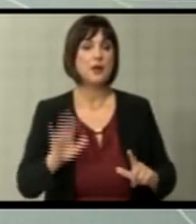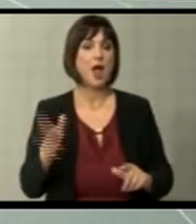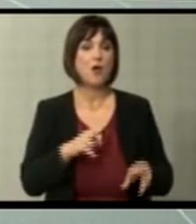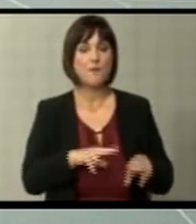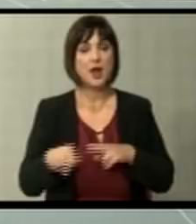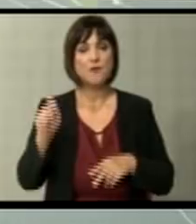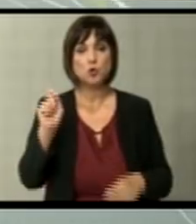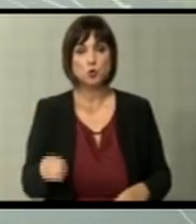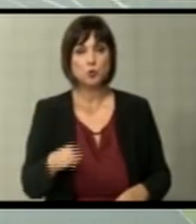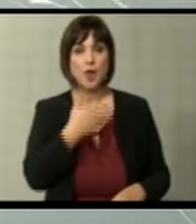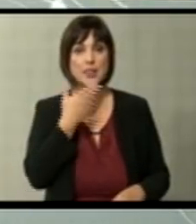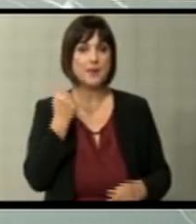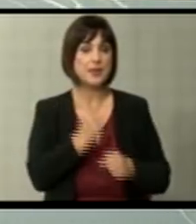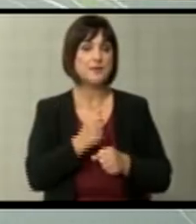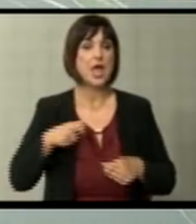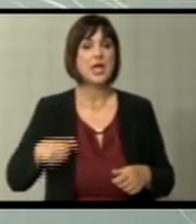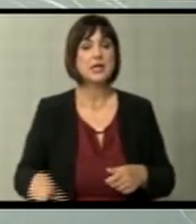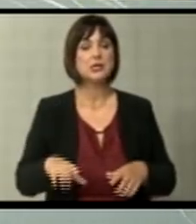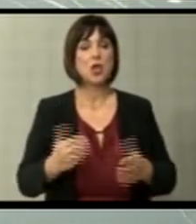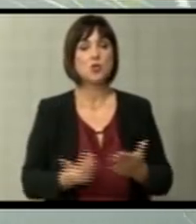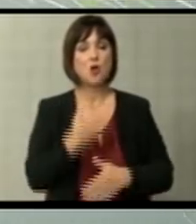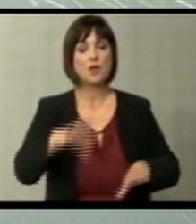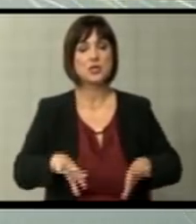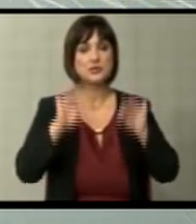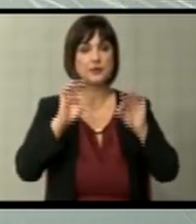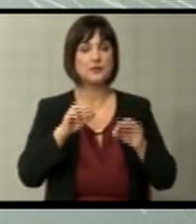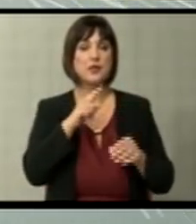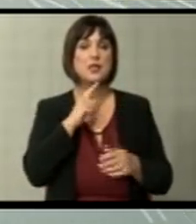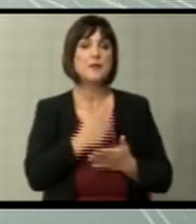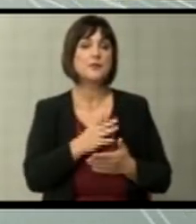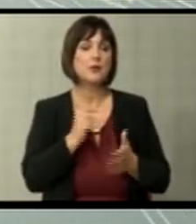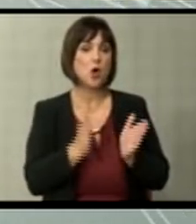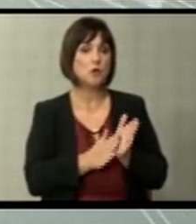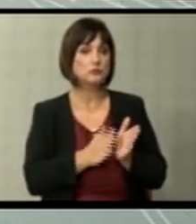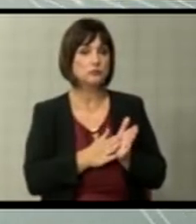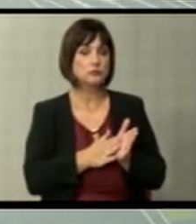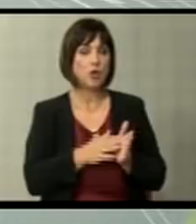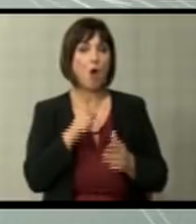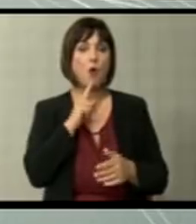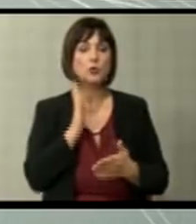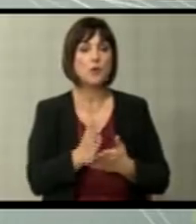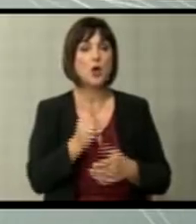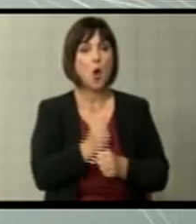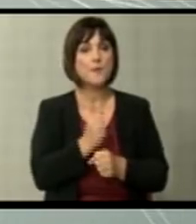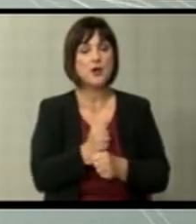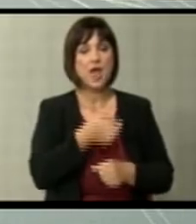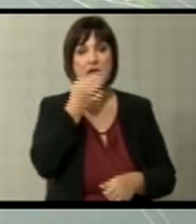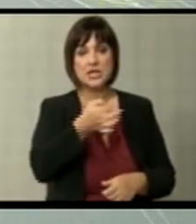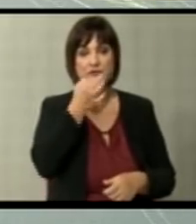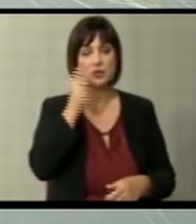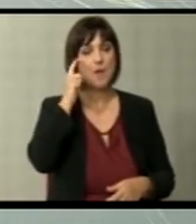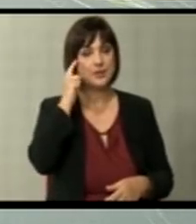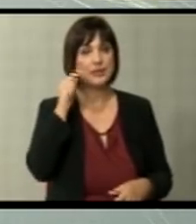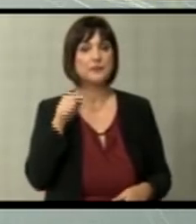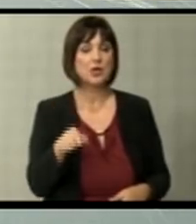правосудството не направиш ГНЛНВ избор. Не излеговме со аргументи пред оние кои го правија извещиот и мислам